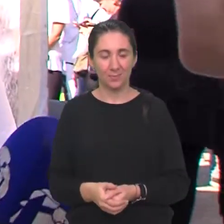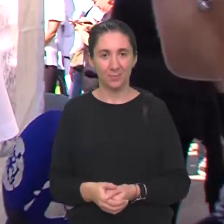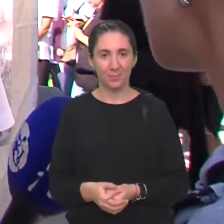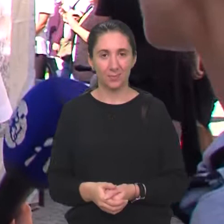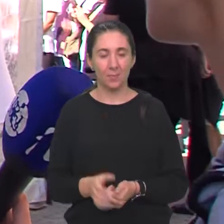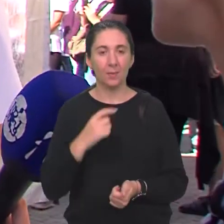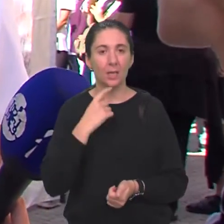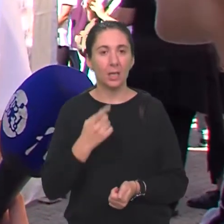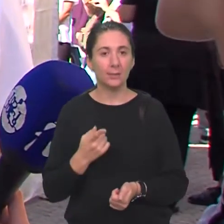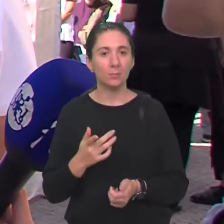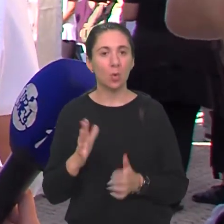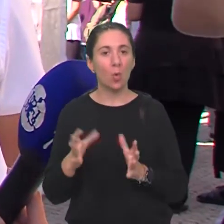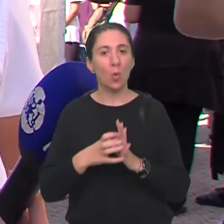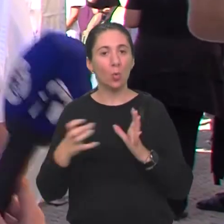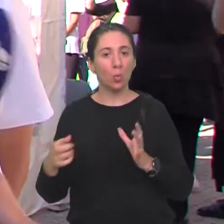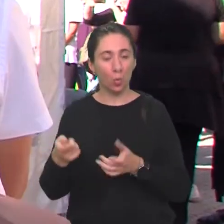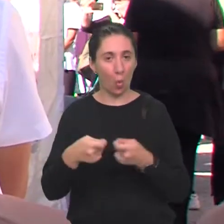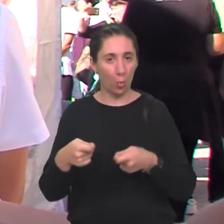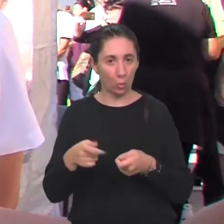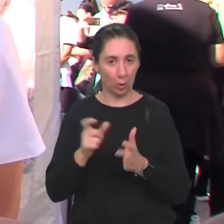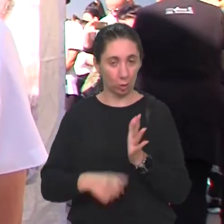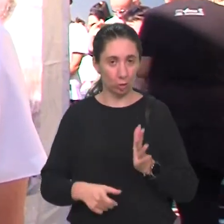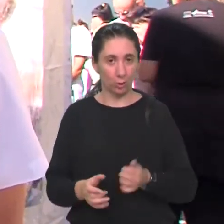Evo, reci nam koliko si dugo već u udruzi?